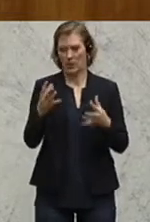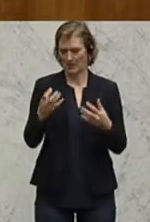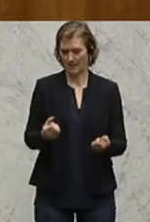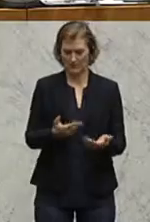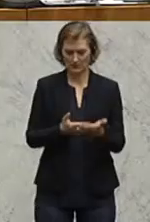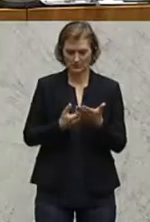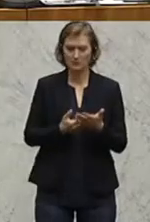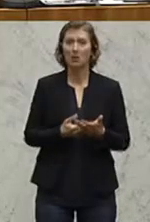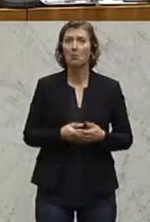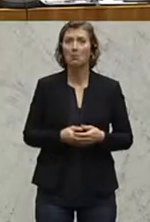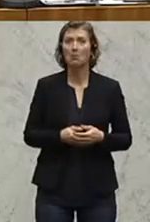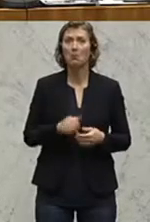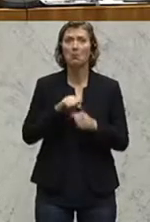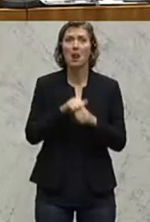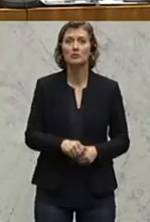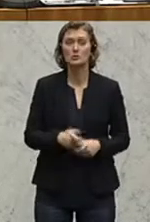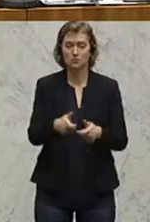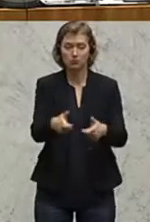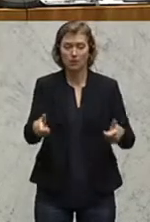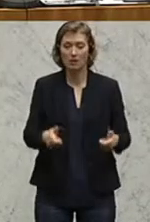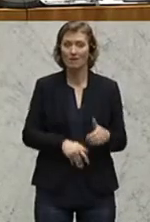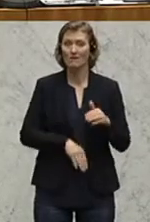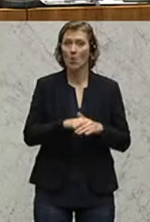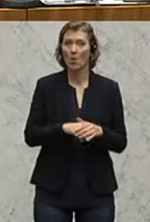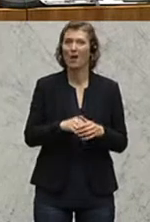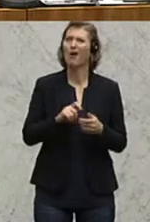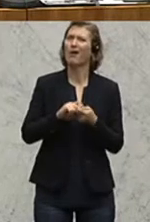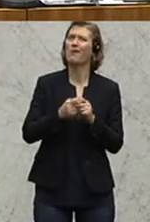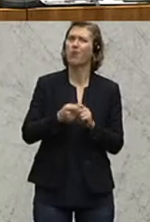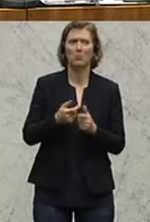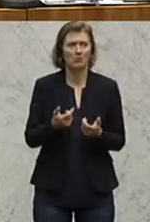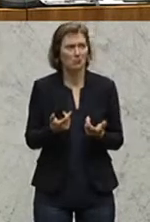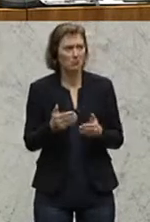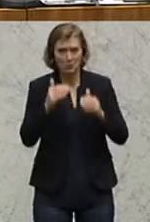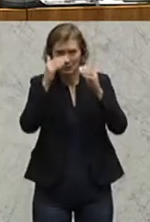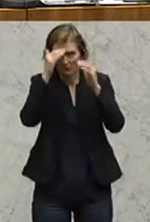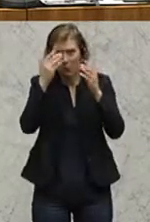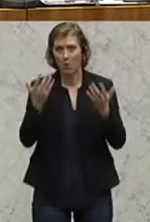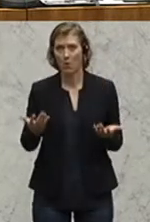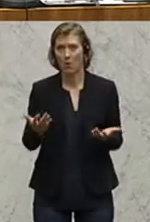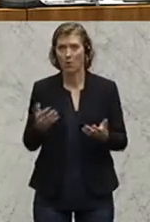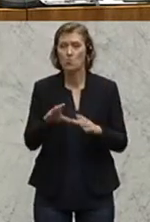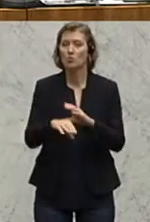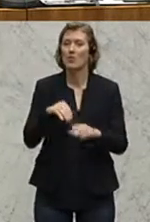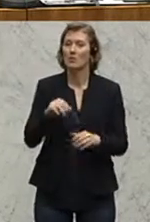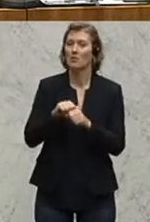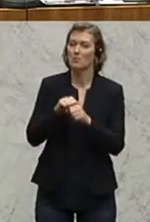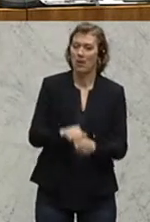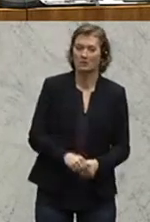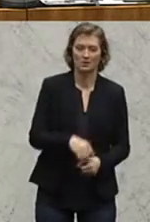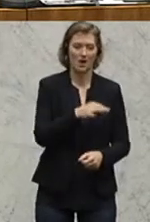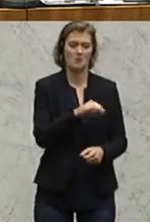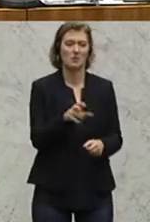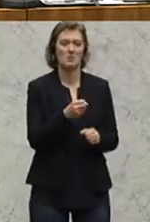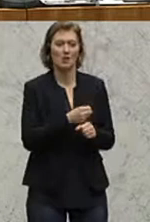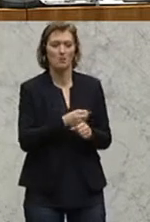herausgestellt als absolutes Belastungspaket. Das war von Steuerreform nichts mehr zu sehen. Das heißt, Unternehmen wurden belastet, dem einzelnen Mitarbeiter